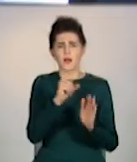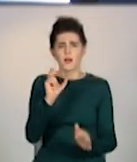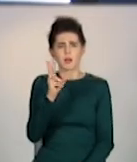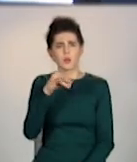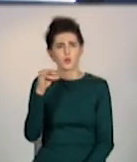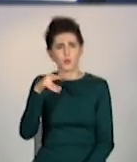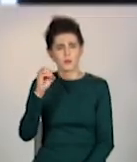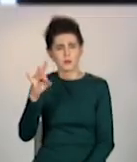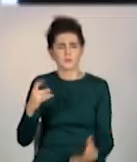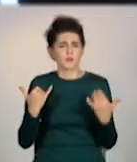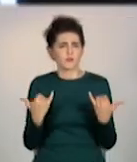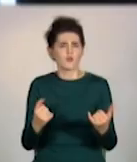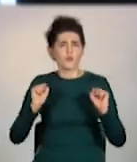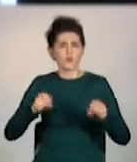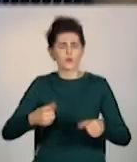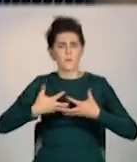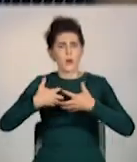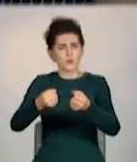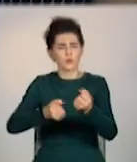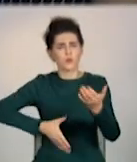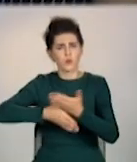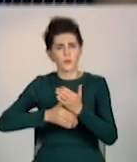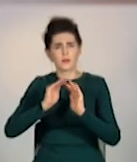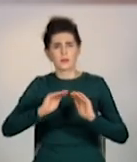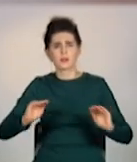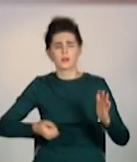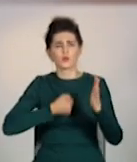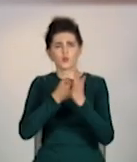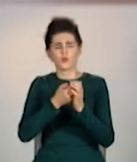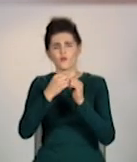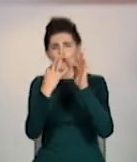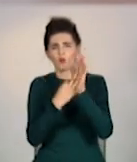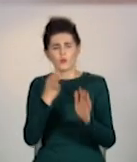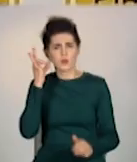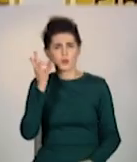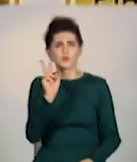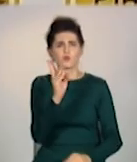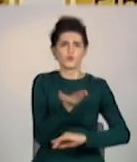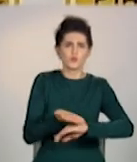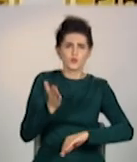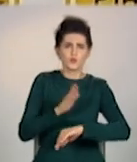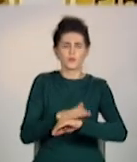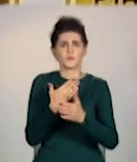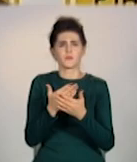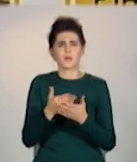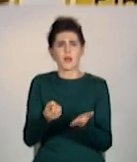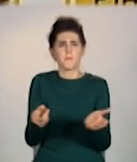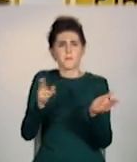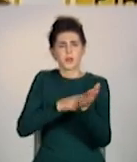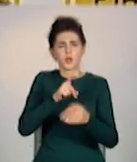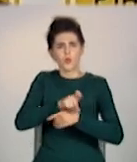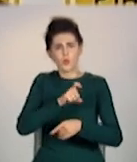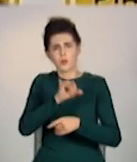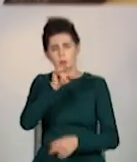Сьогодні допомага можуть отримати діти до 18 років з малозащищених категорій з регістрації в Донецькій і